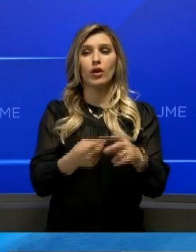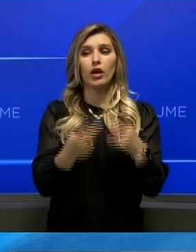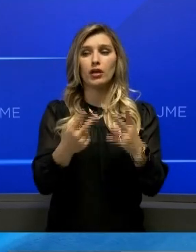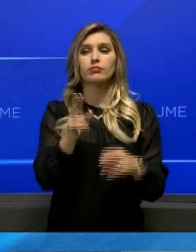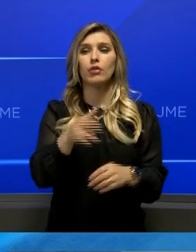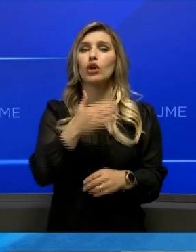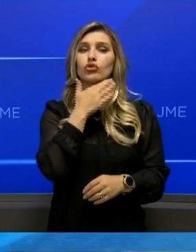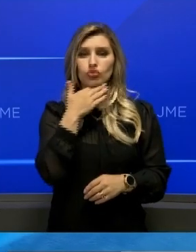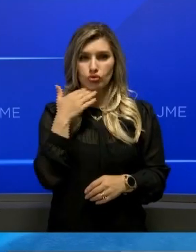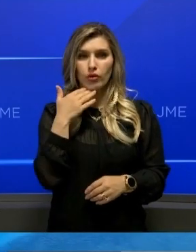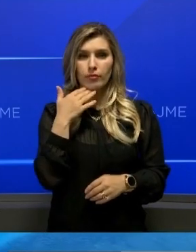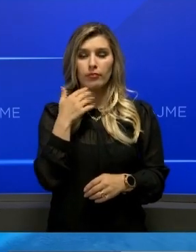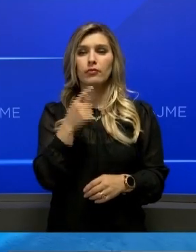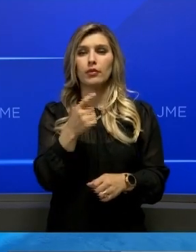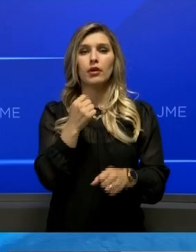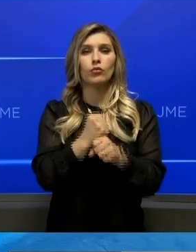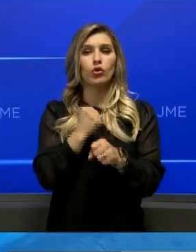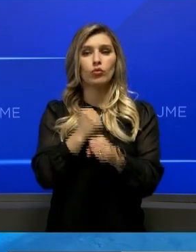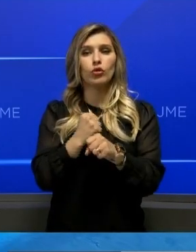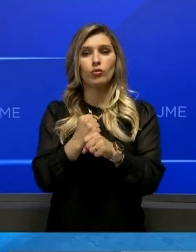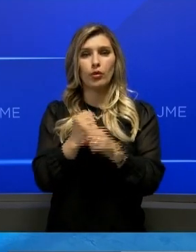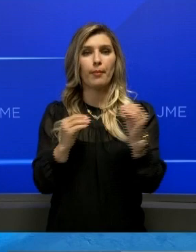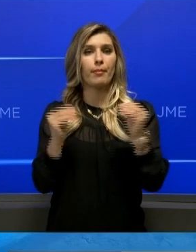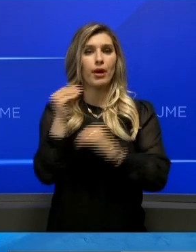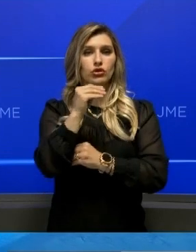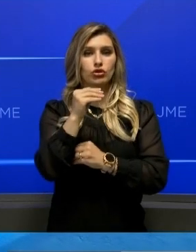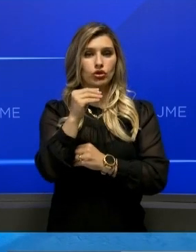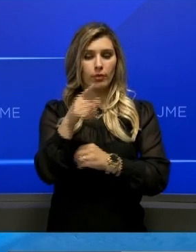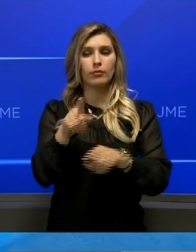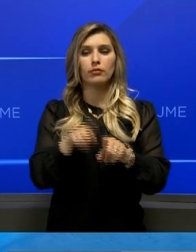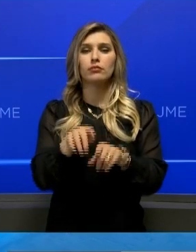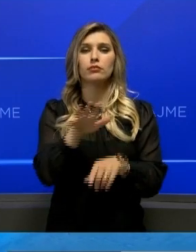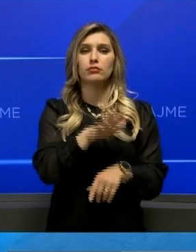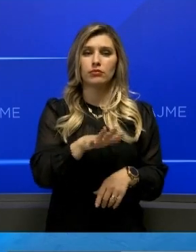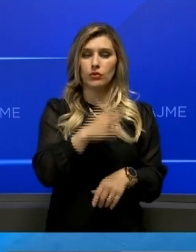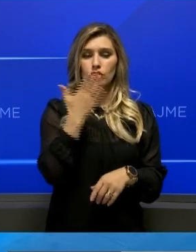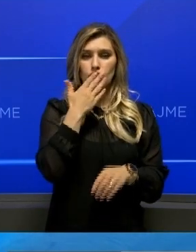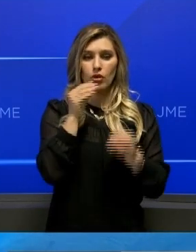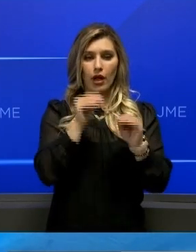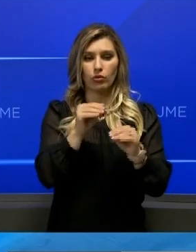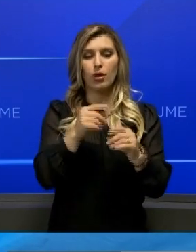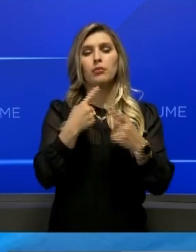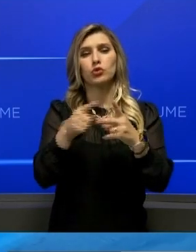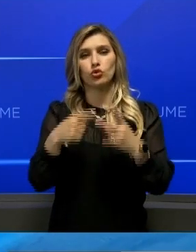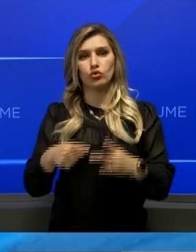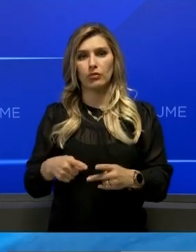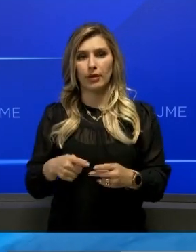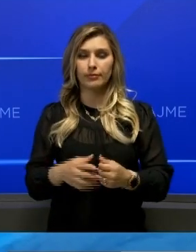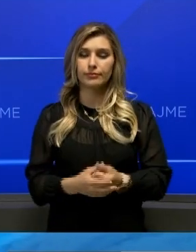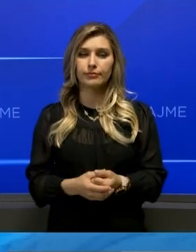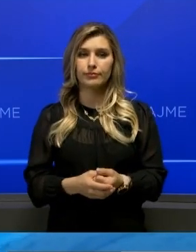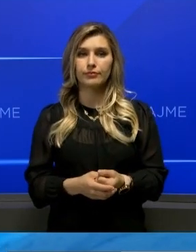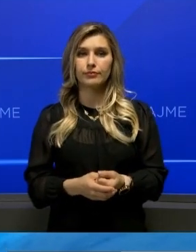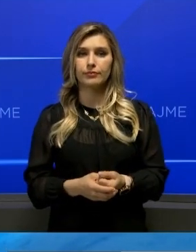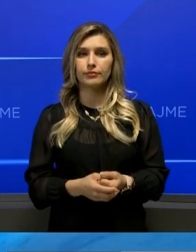që ka për vendin intensifikimi i bashkëpunimit sidomos në fushën e arsimit thuët në njoftimin e qeverisë.